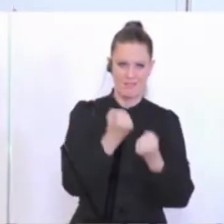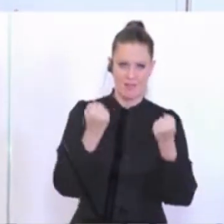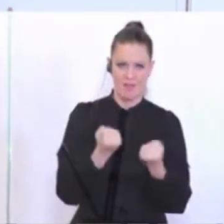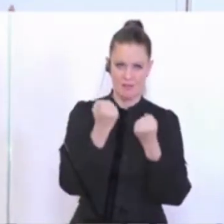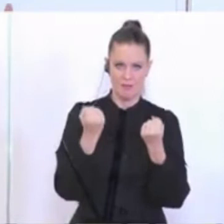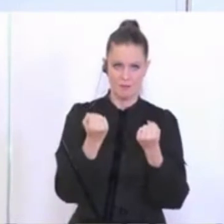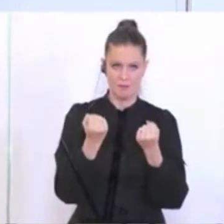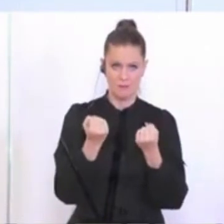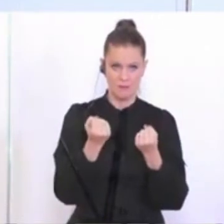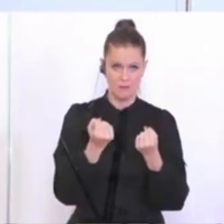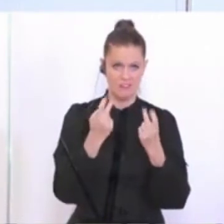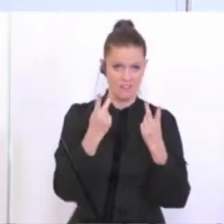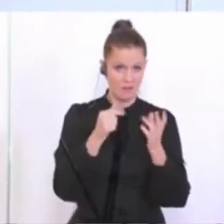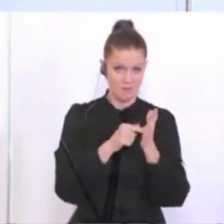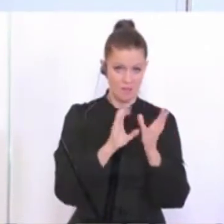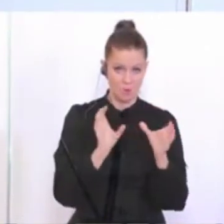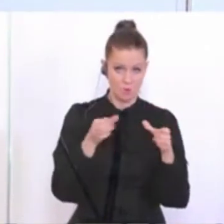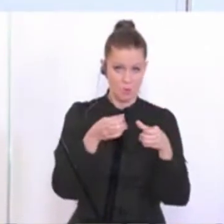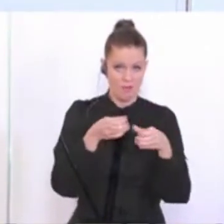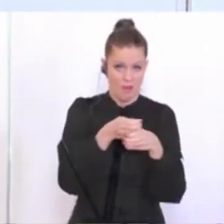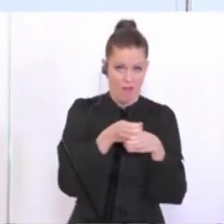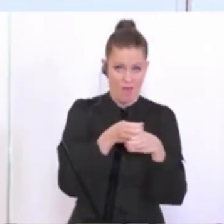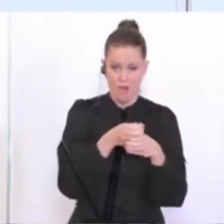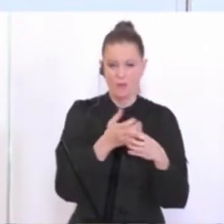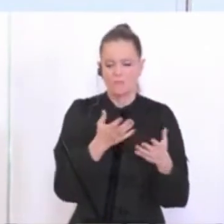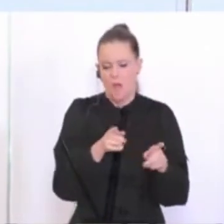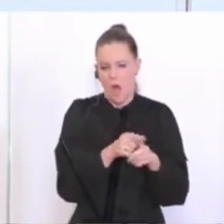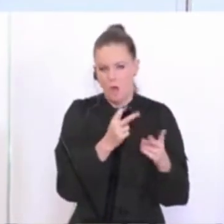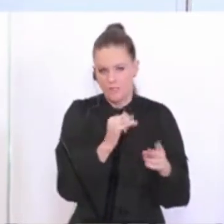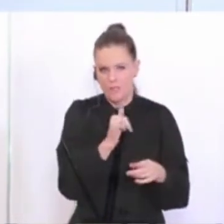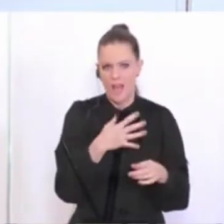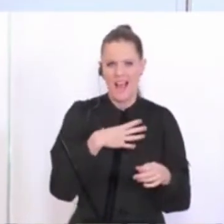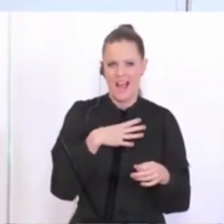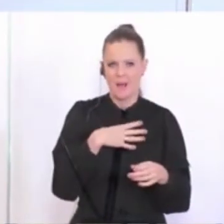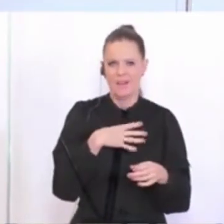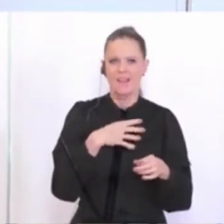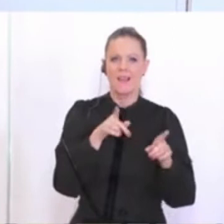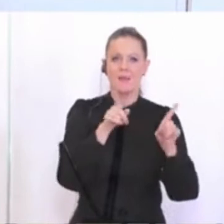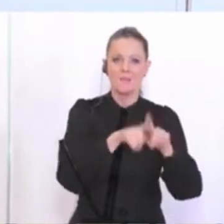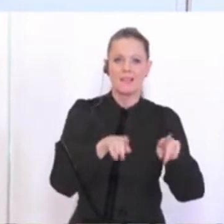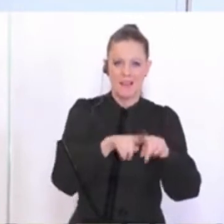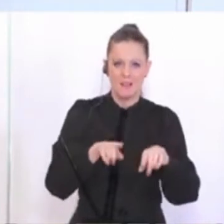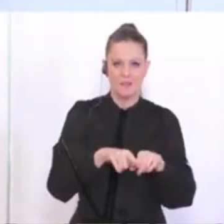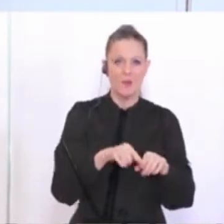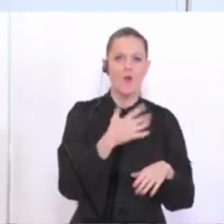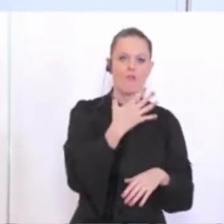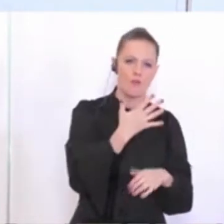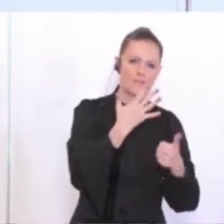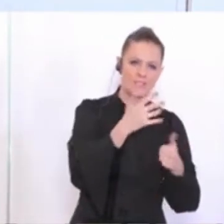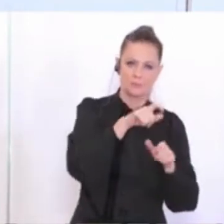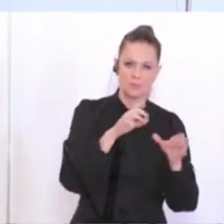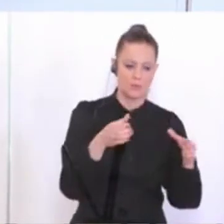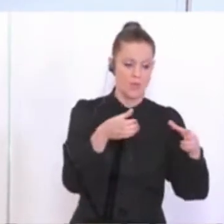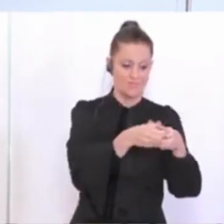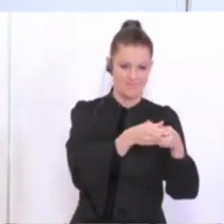unbedingt klein ist, das ist natürlich auch wichtig, aber dass es immer die gleichen sind. Also Fünfer- oder Sechsergruppen, immer